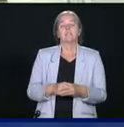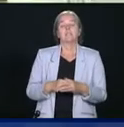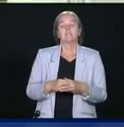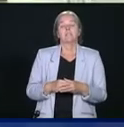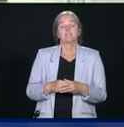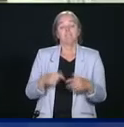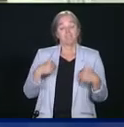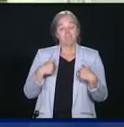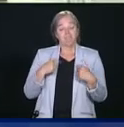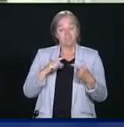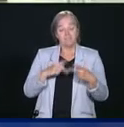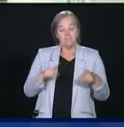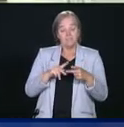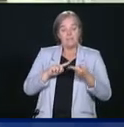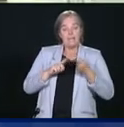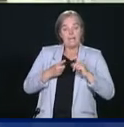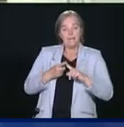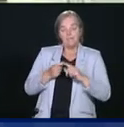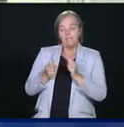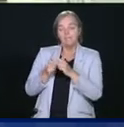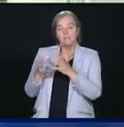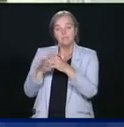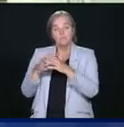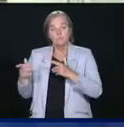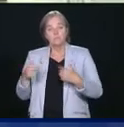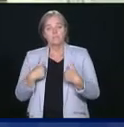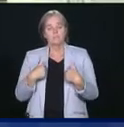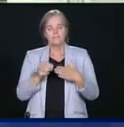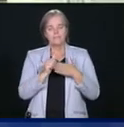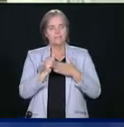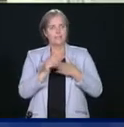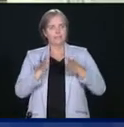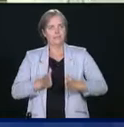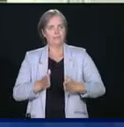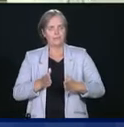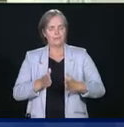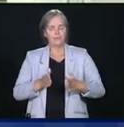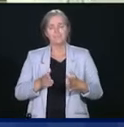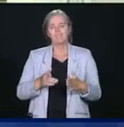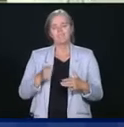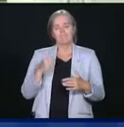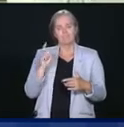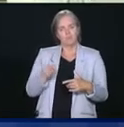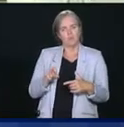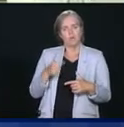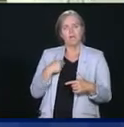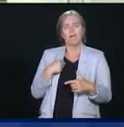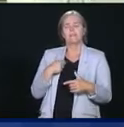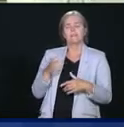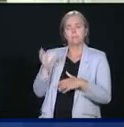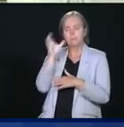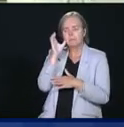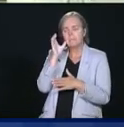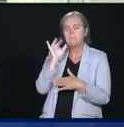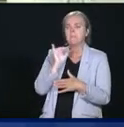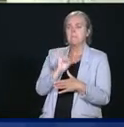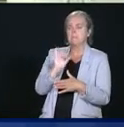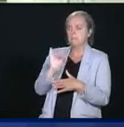Il devons faire le dur travail nécessaire pour écouter et apprendre. Nous devons nous assurer que